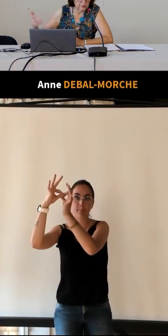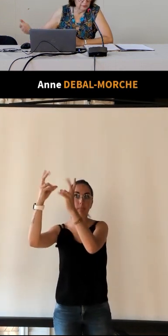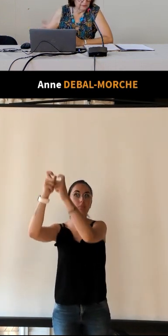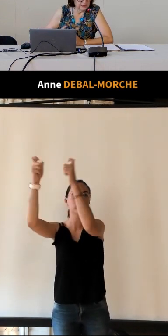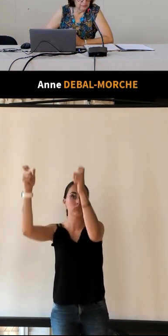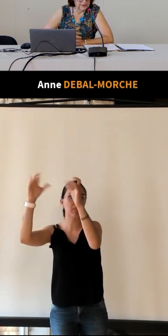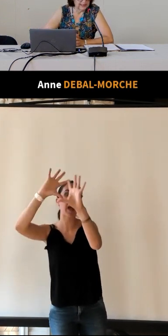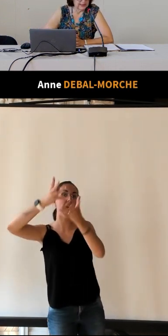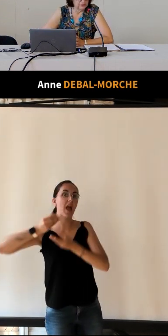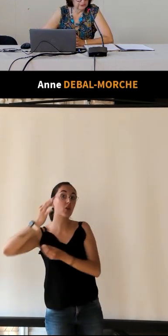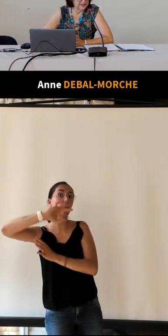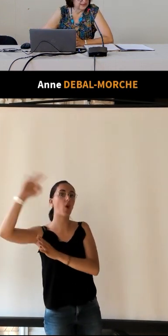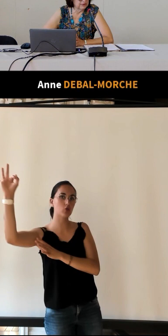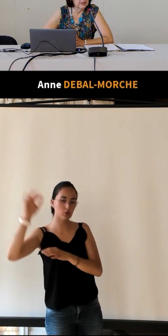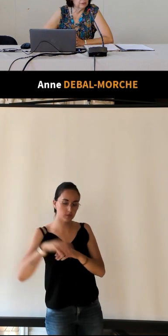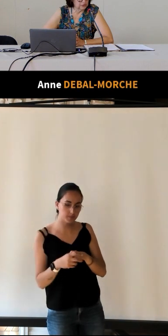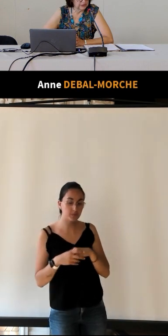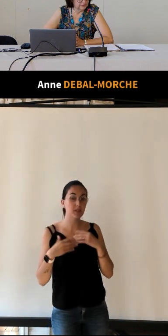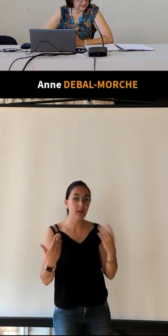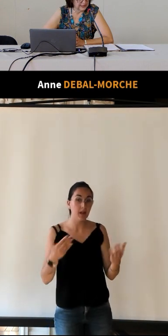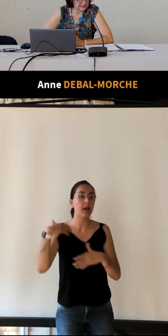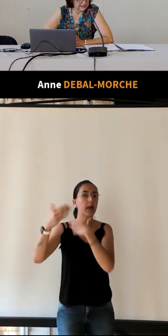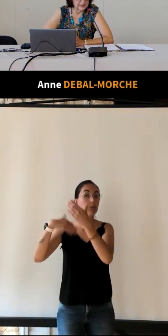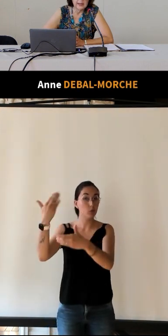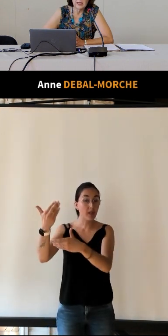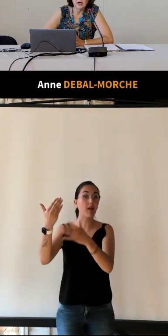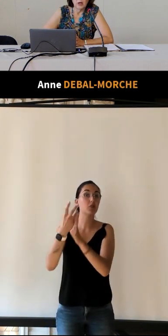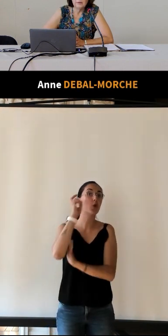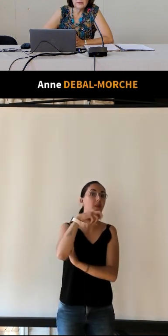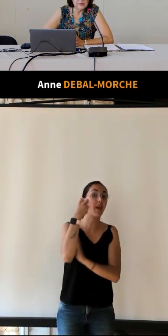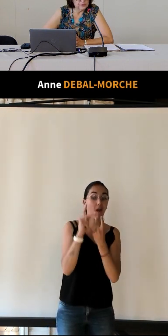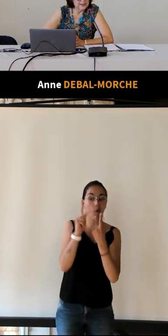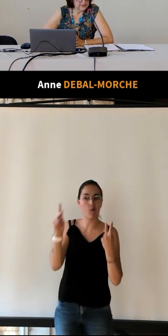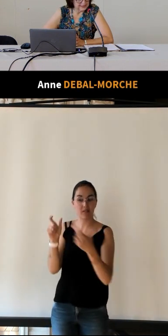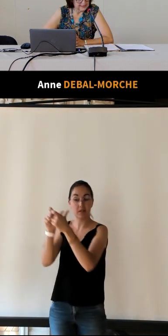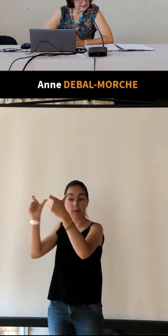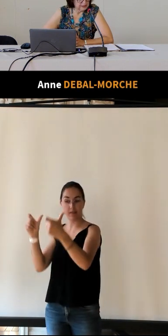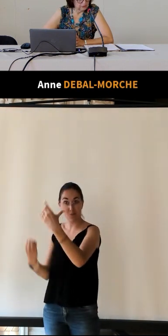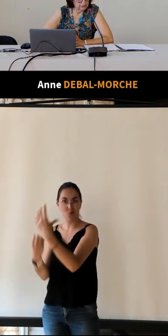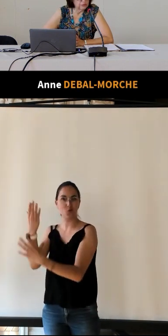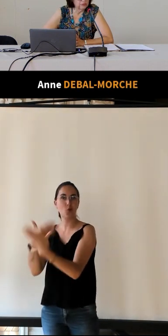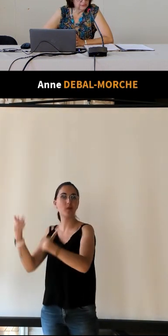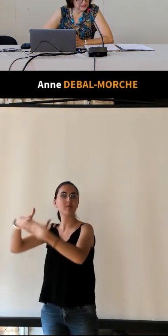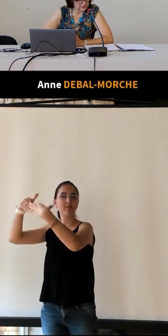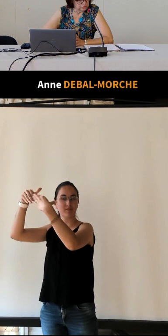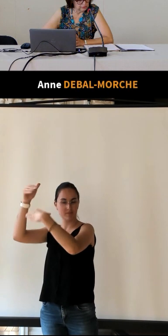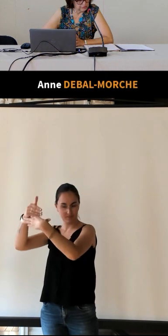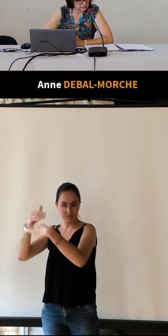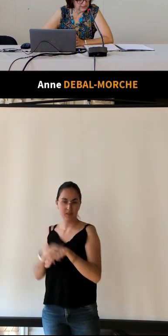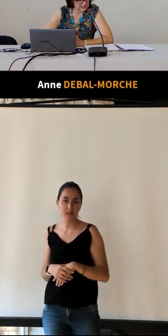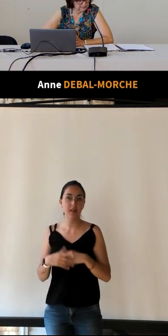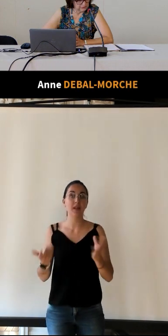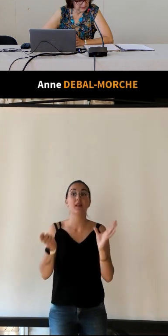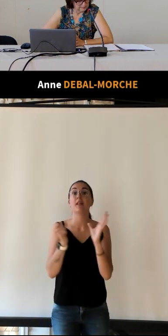surtout on verra plus tard un nouveau bâtiment est construit devant la gare. En 1973 donc de nouveaux statuts